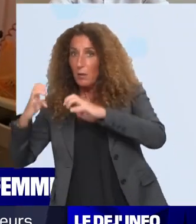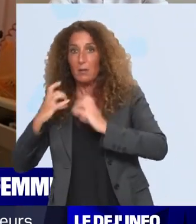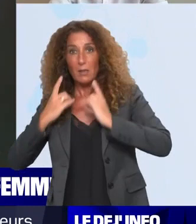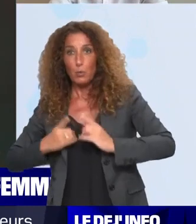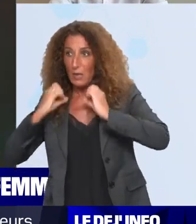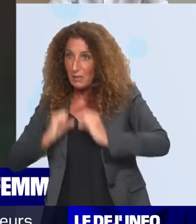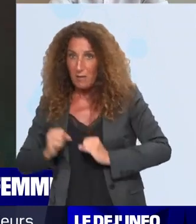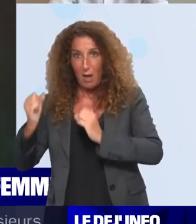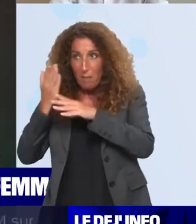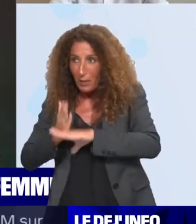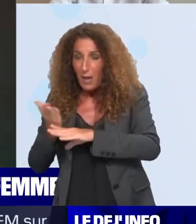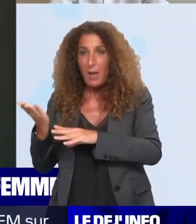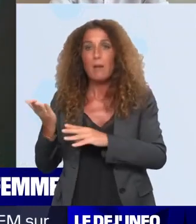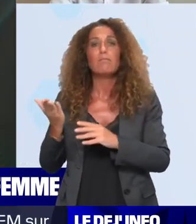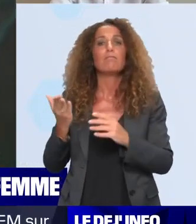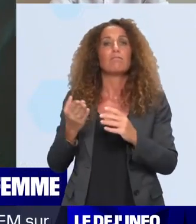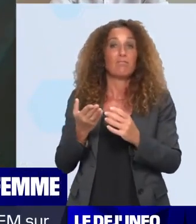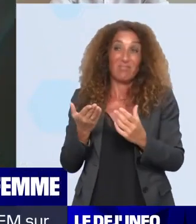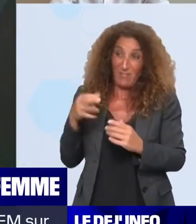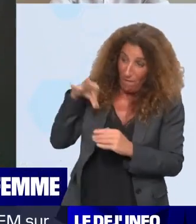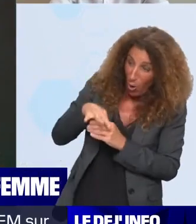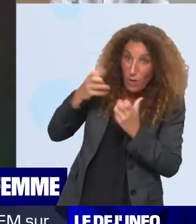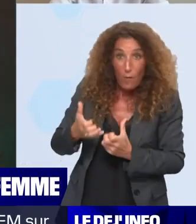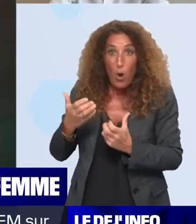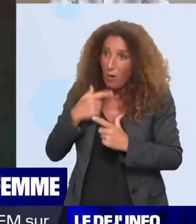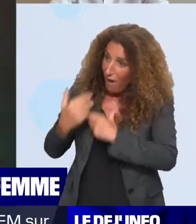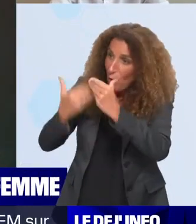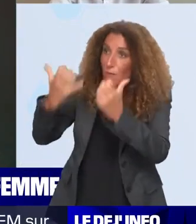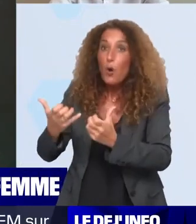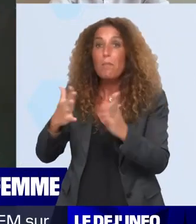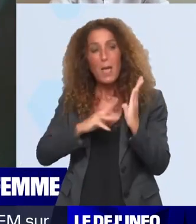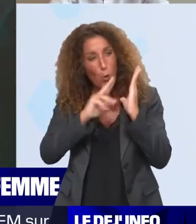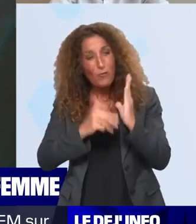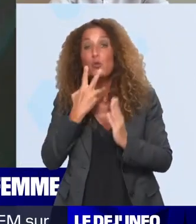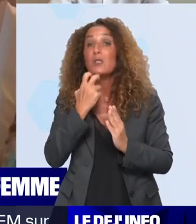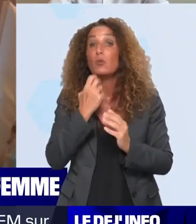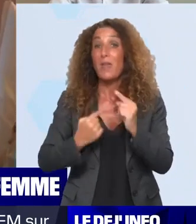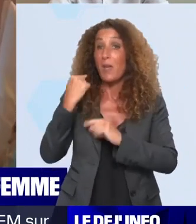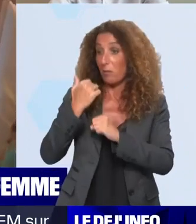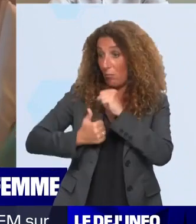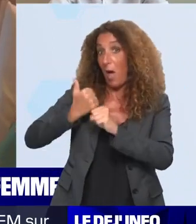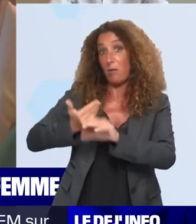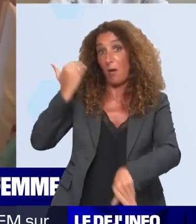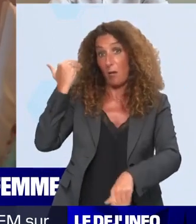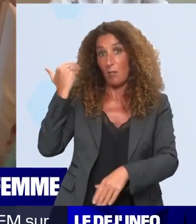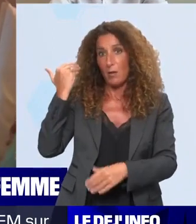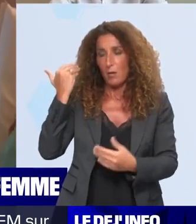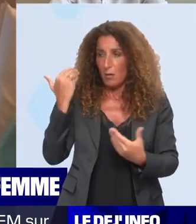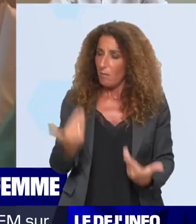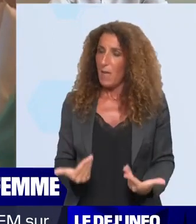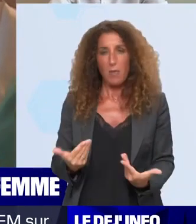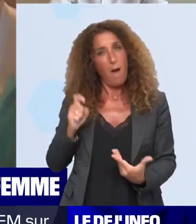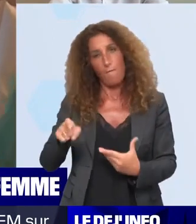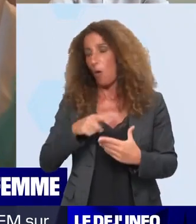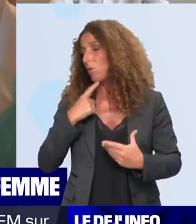article premier d'un texte et aujourd'hui, majoritairement, ils sont prêts à avancer. Mais la Convention citoyenne, c'était il y a pratiquement un an. Donc il est temps maintenant d